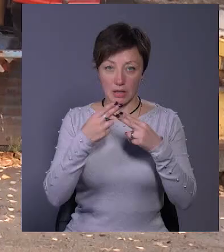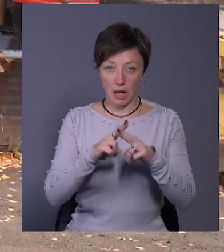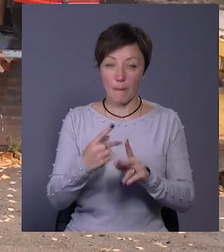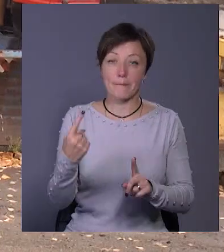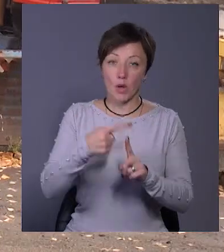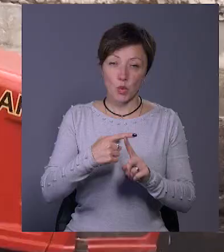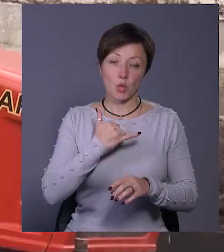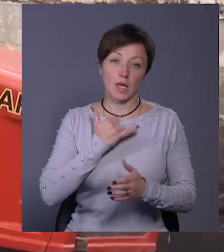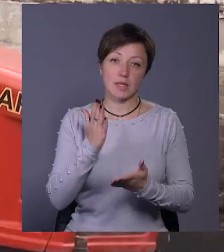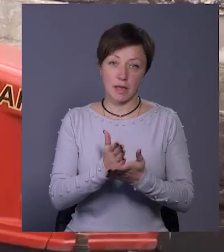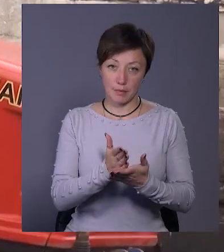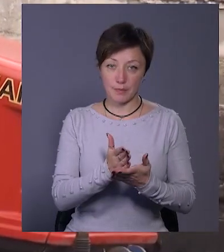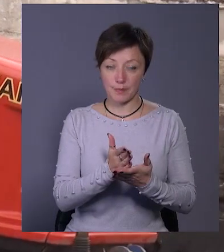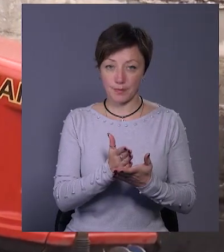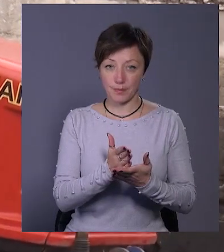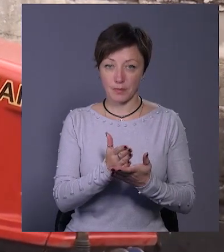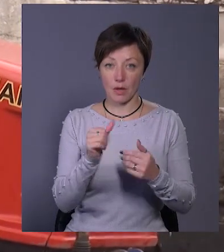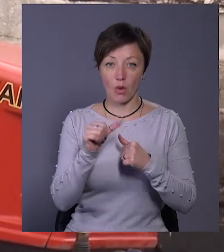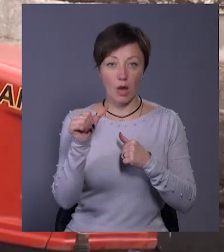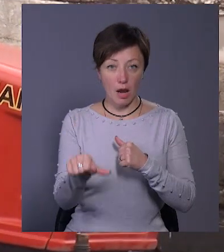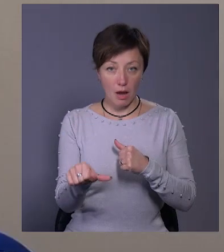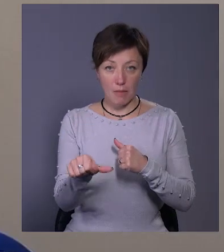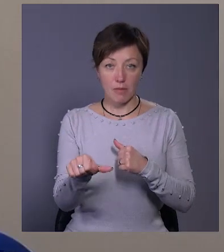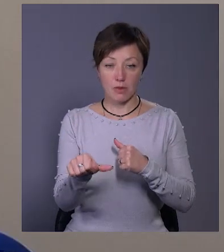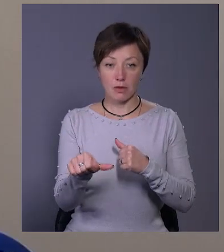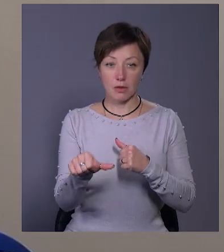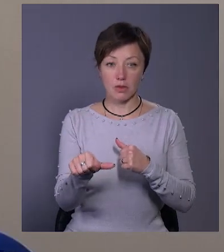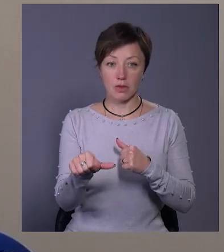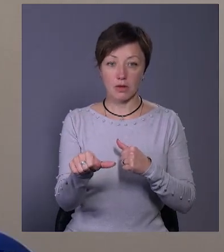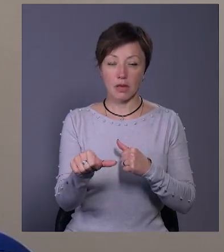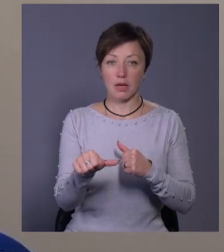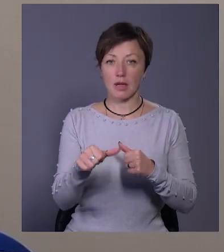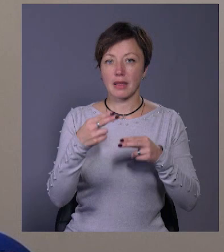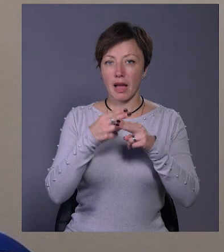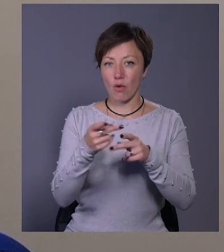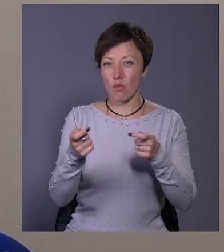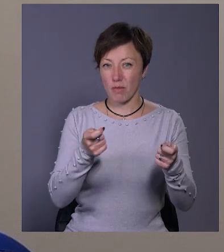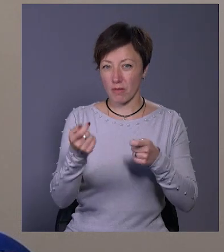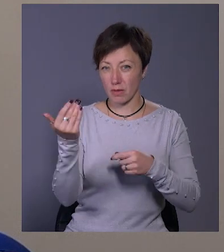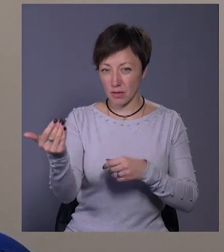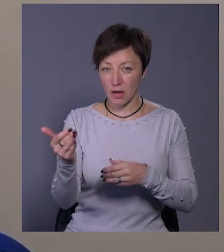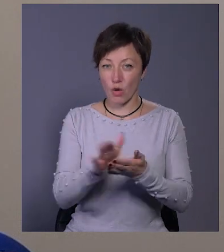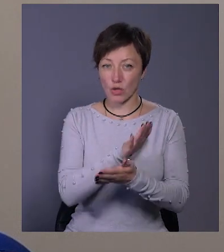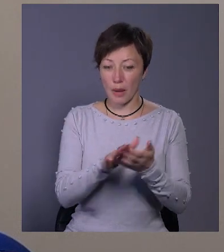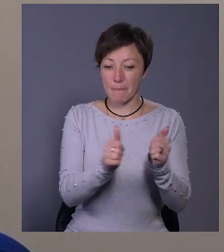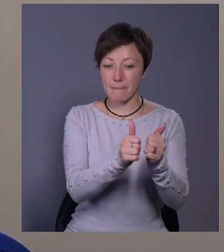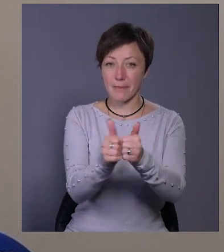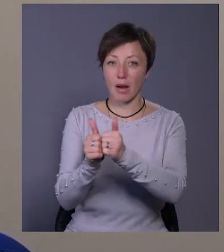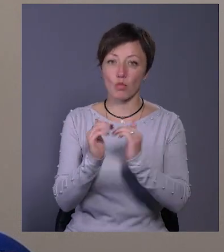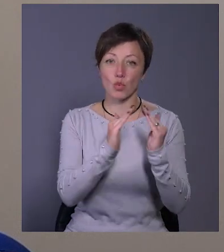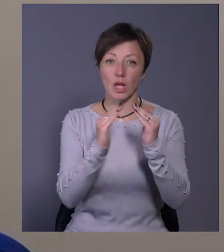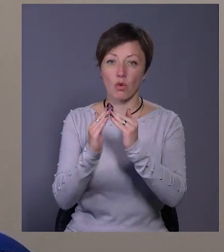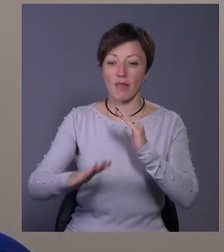в нас є окремо по окупляючих компаніях техніка, трактори, які займаються очищенням прибудинкових територій,